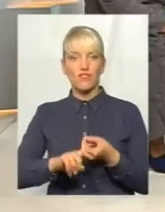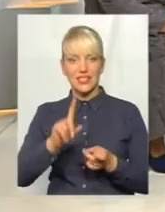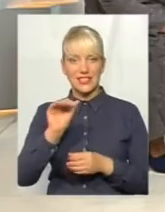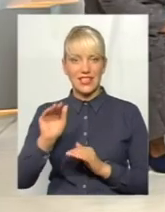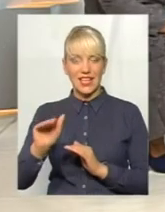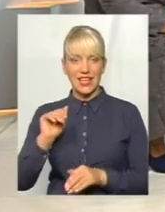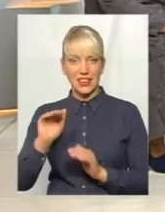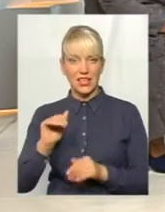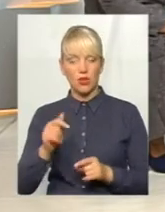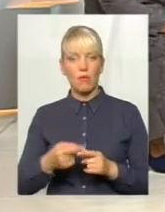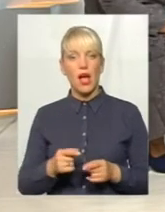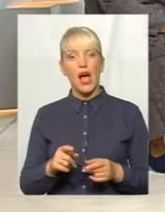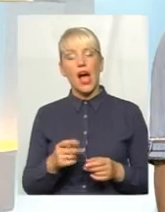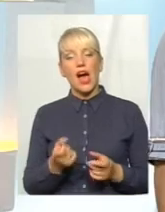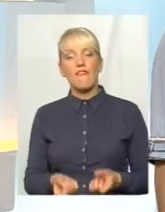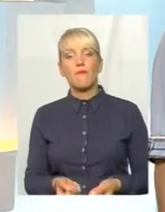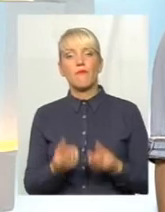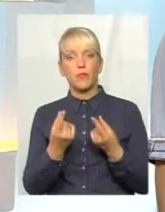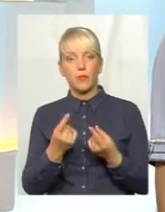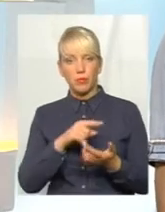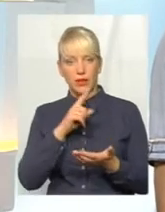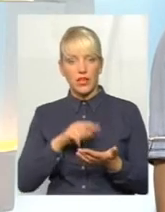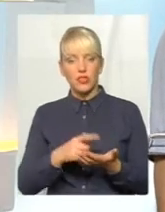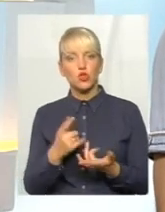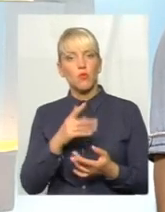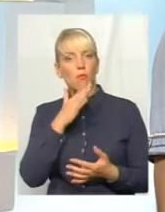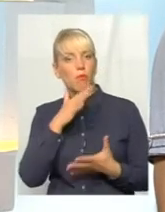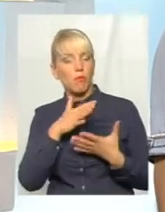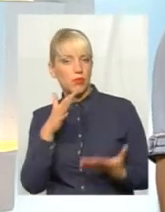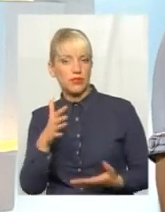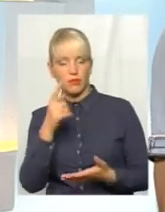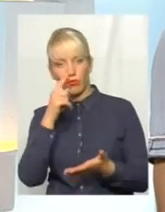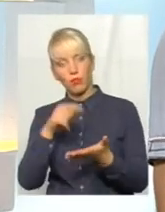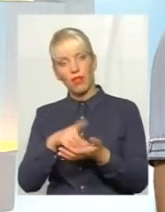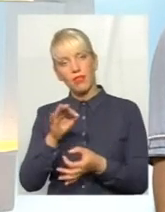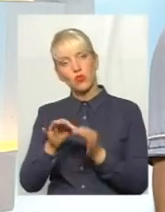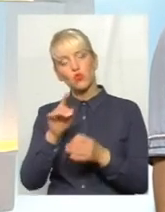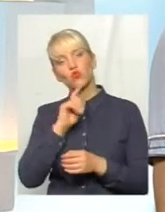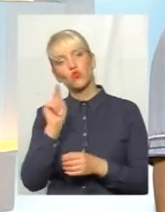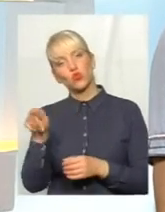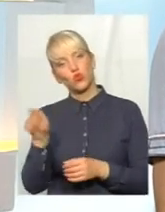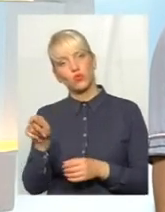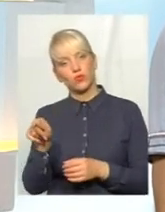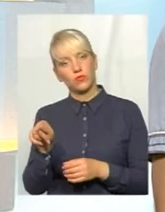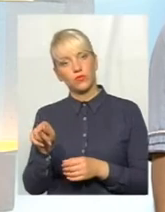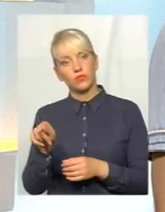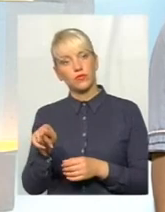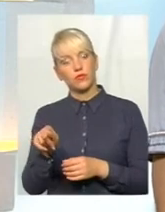приникає питання, а чому стільки така переважна більшість взагалі саме проходить через цю суддю, а не через іншу судді?